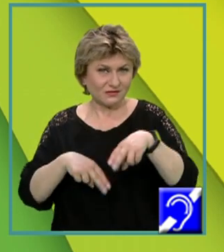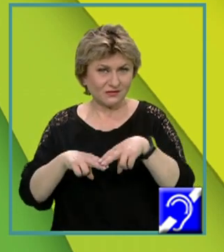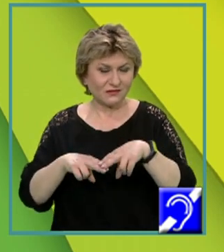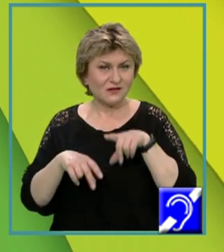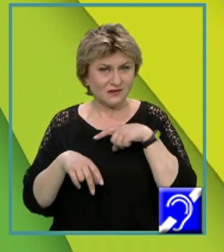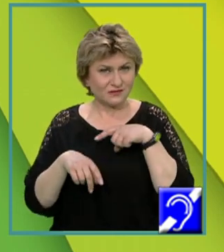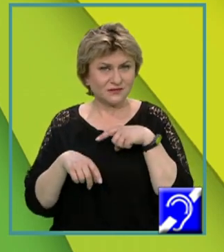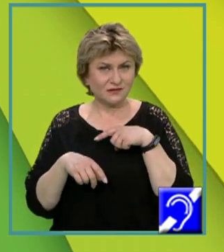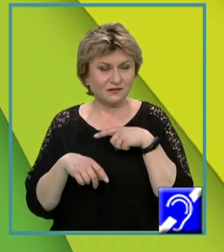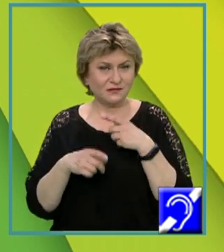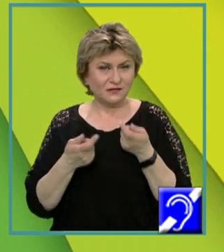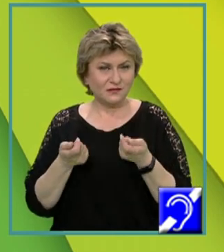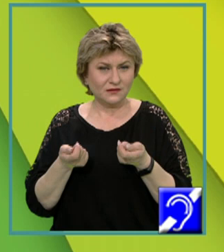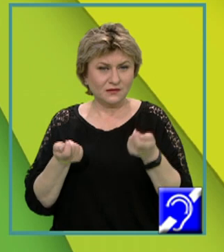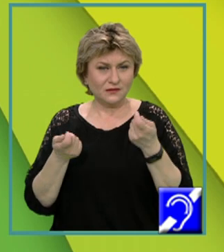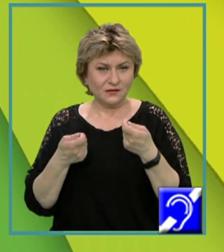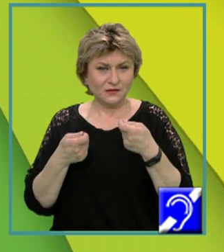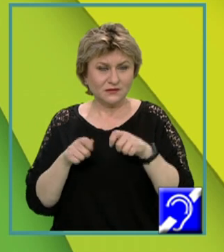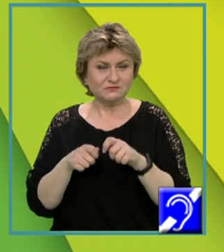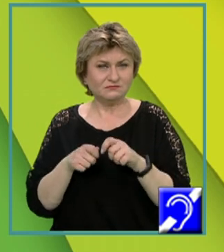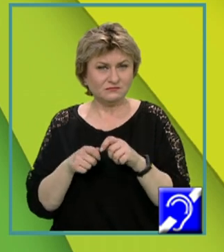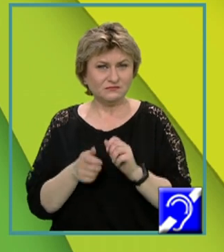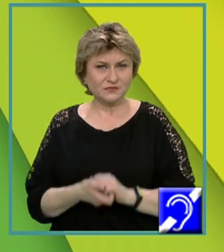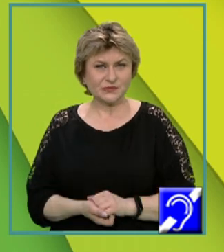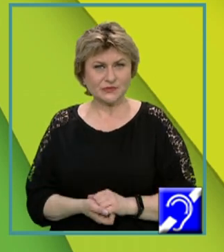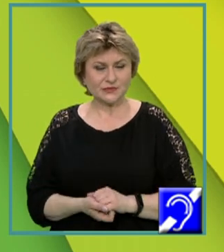este integer. În fine,